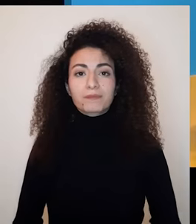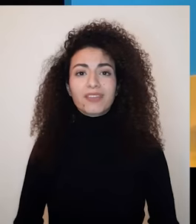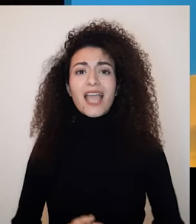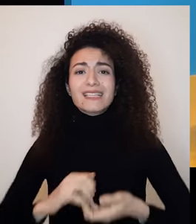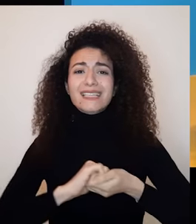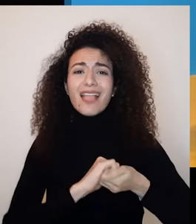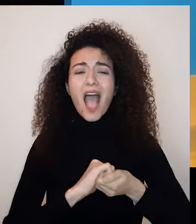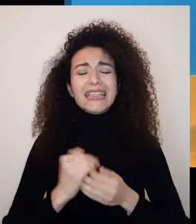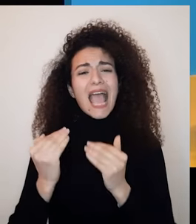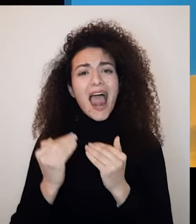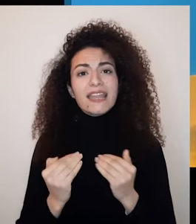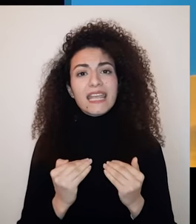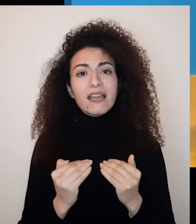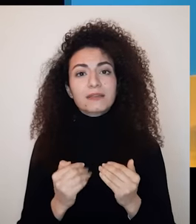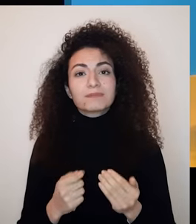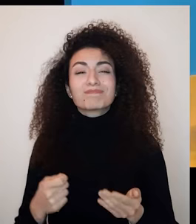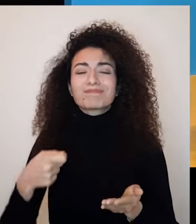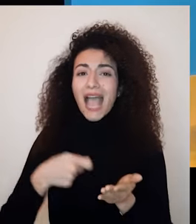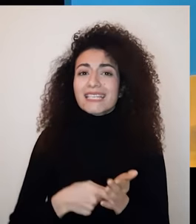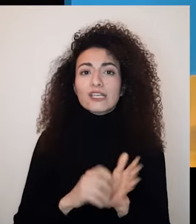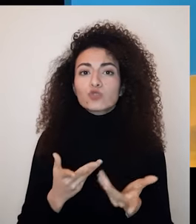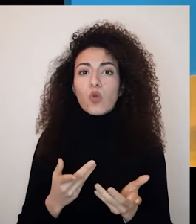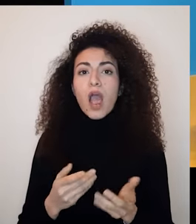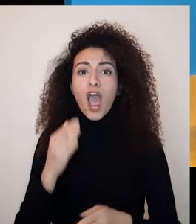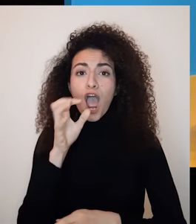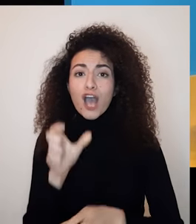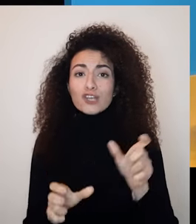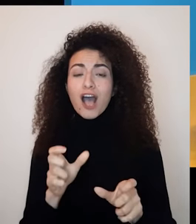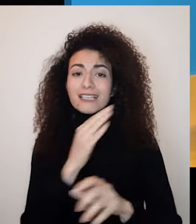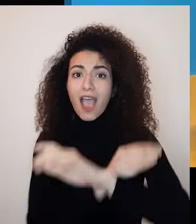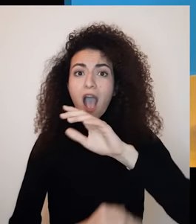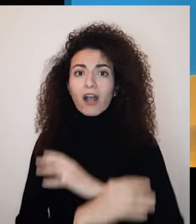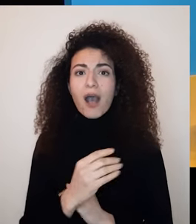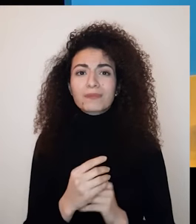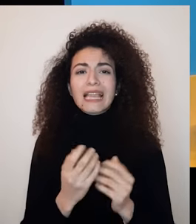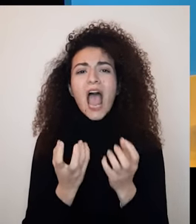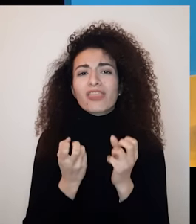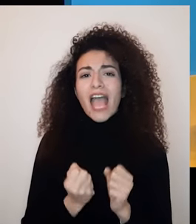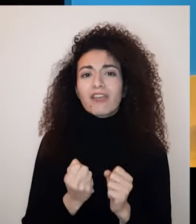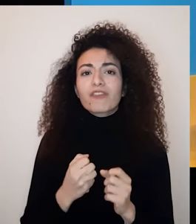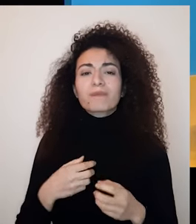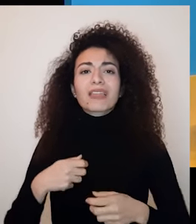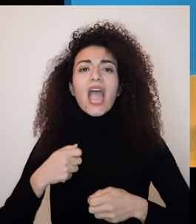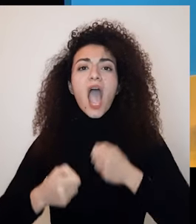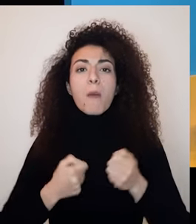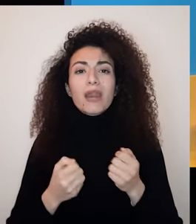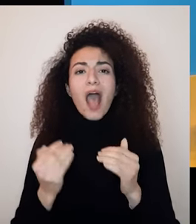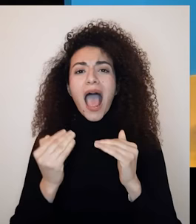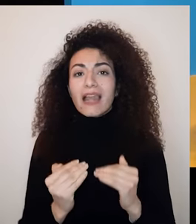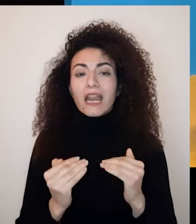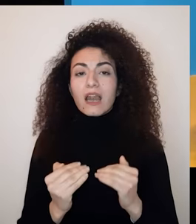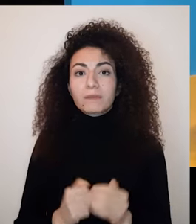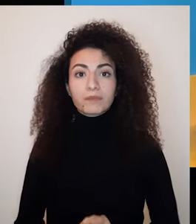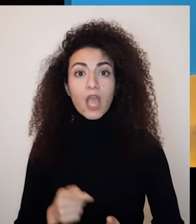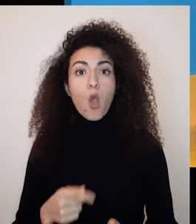غياب شبكة الصداقات بيجعل الأشخاص دول الإعاقة مستضعفين وبعادين عن خبرات الحياة المختلفة وقد